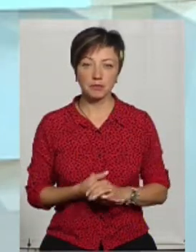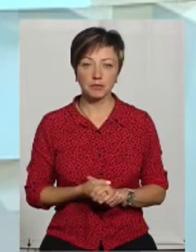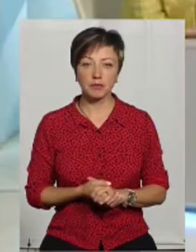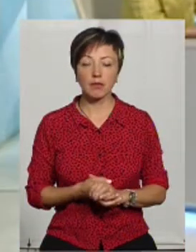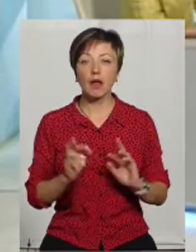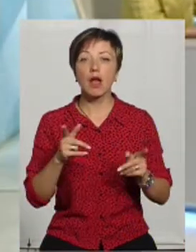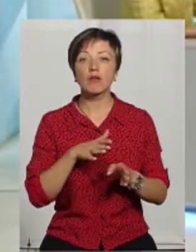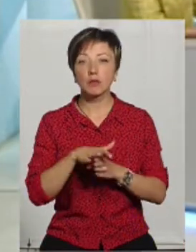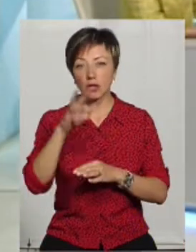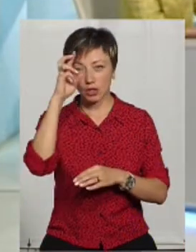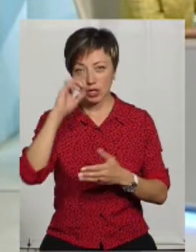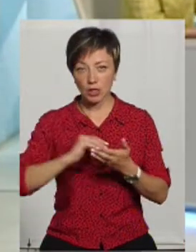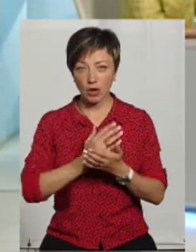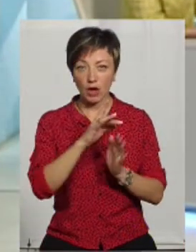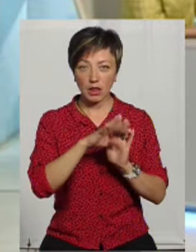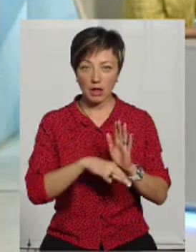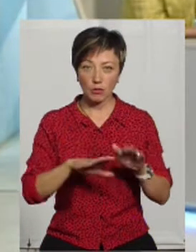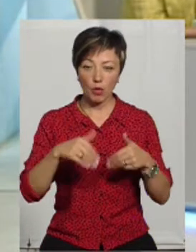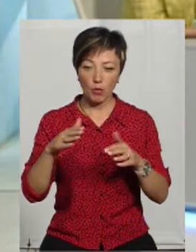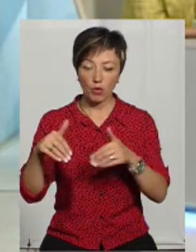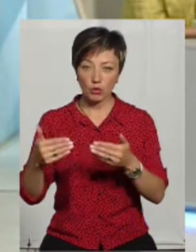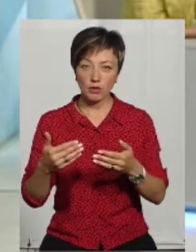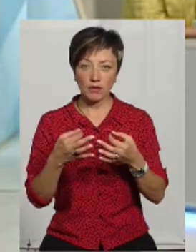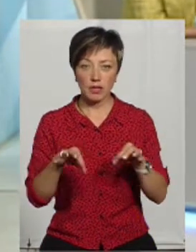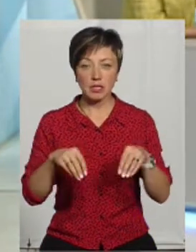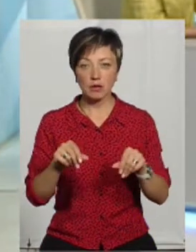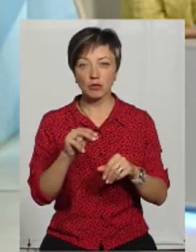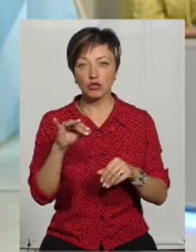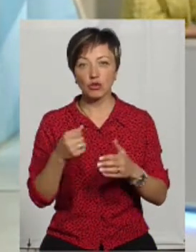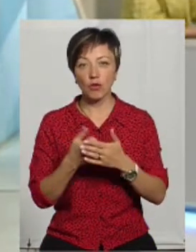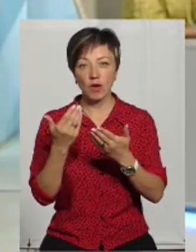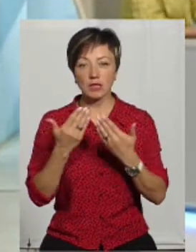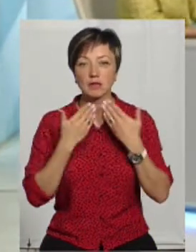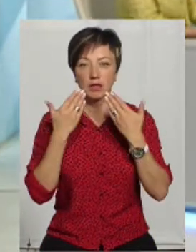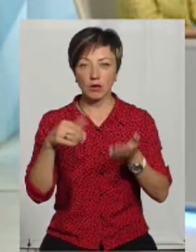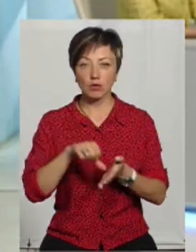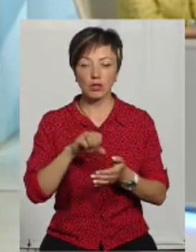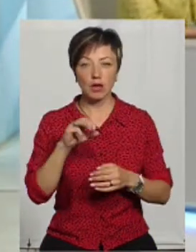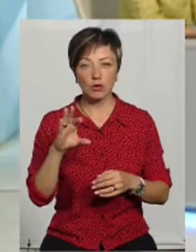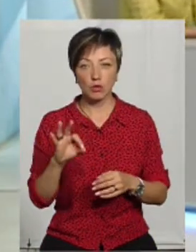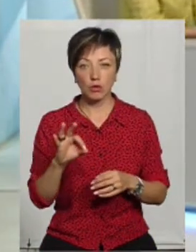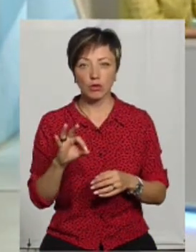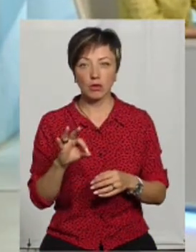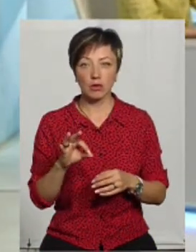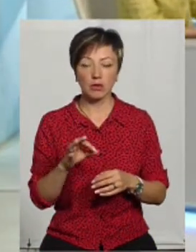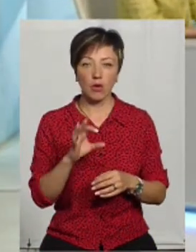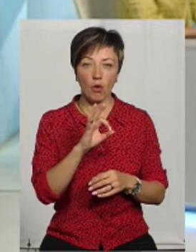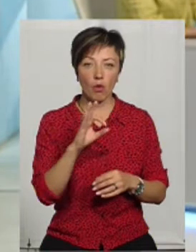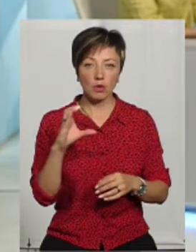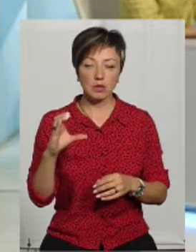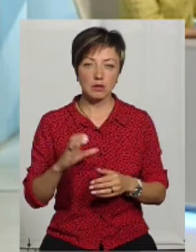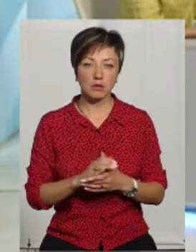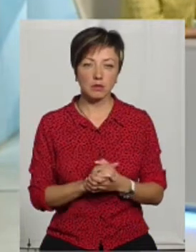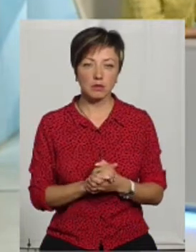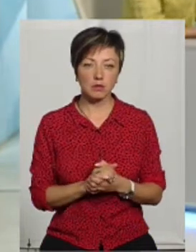А як це відбувається? Це Держгога кадастрики, що нам пропонує, де в них є вільні землі? Чи до вас звертаються учасники АТО чи операції об'єднаних сил